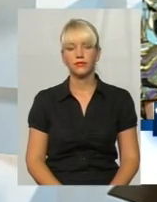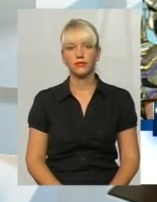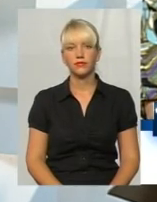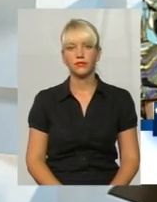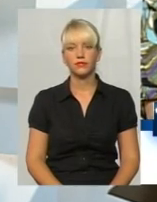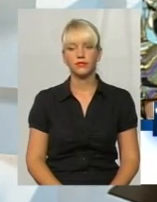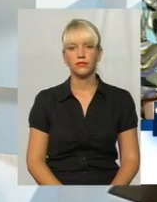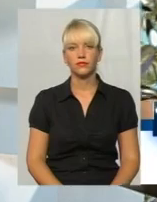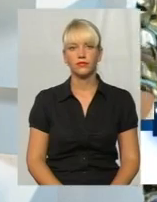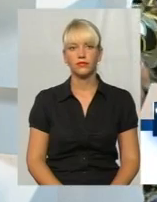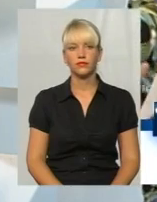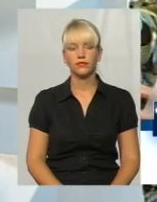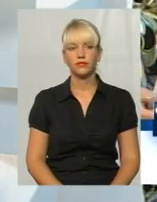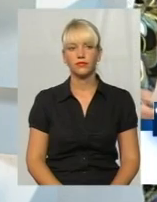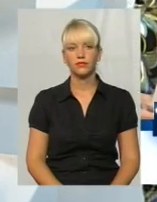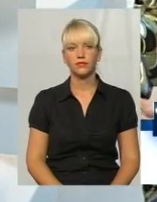будь ласка. Дякую.